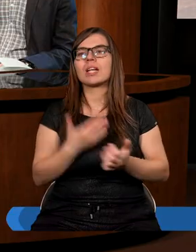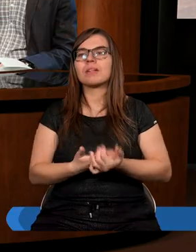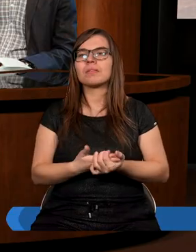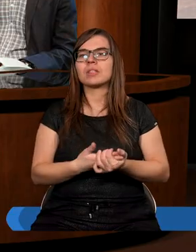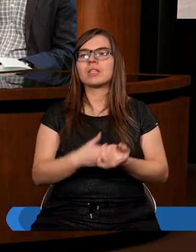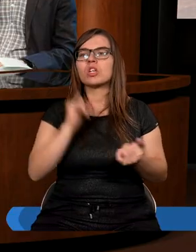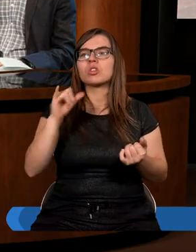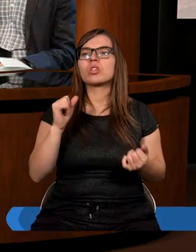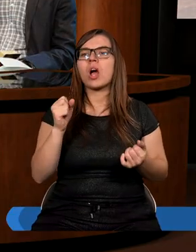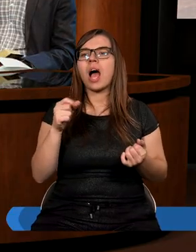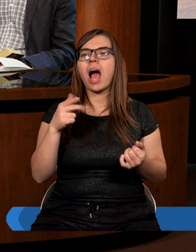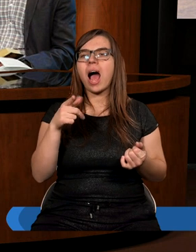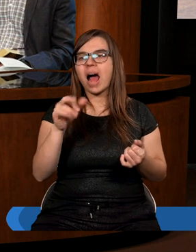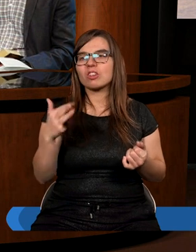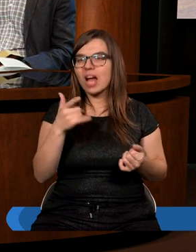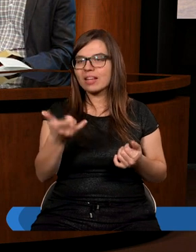Jaś, Andrzeju.